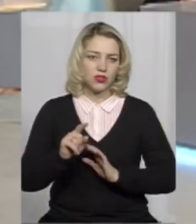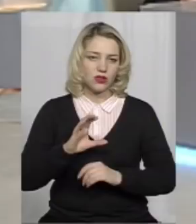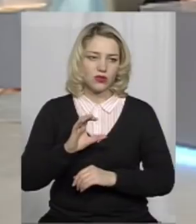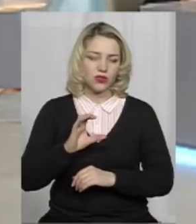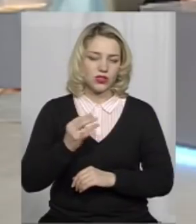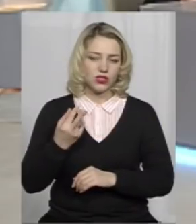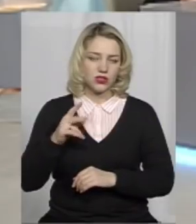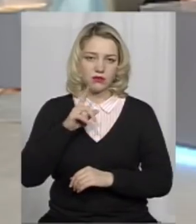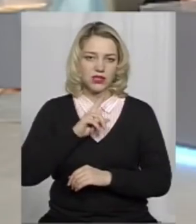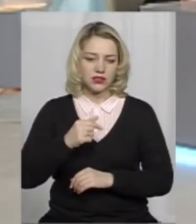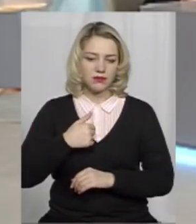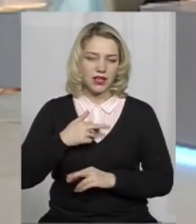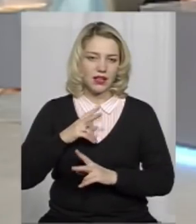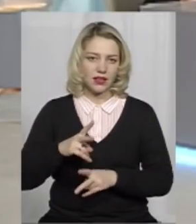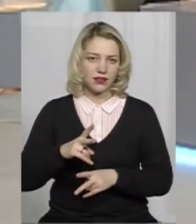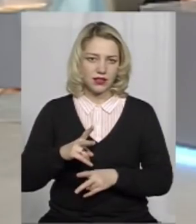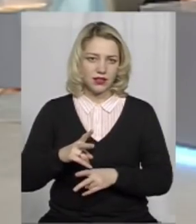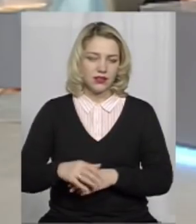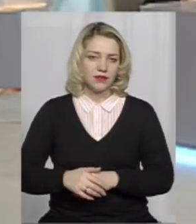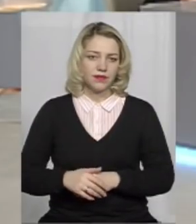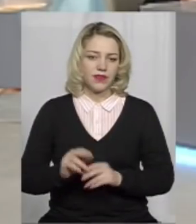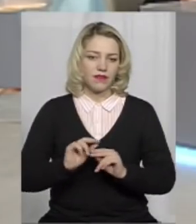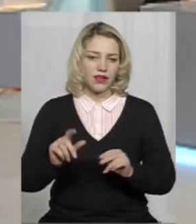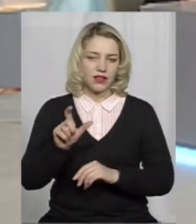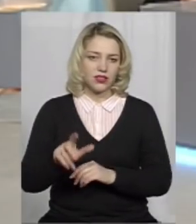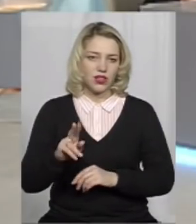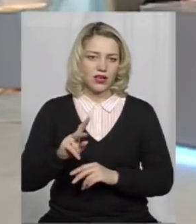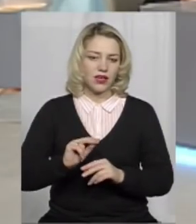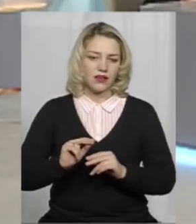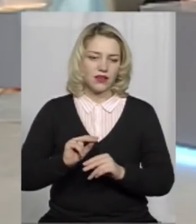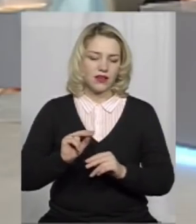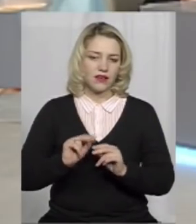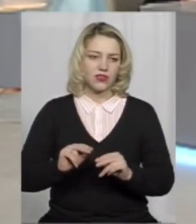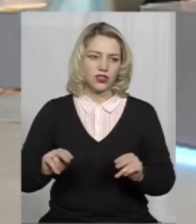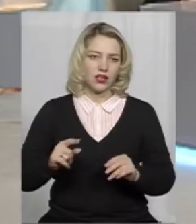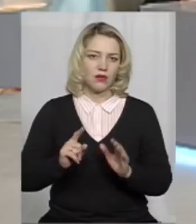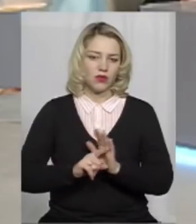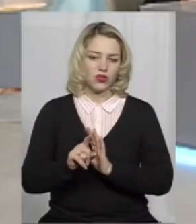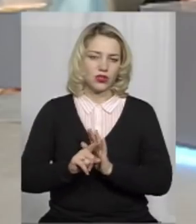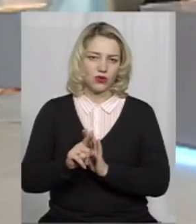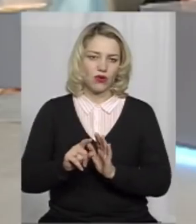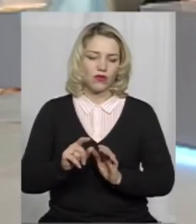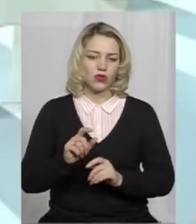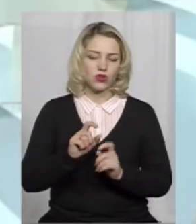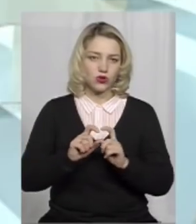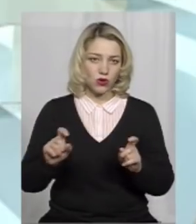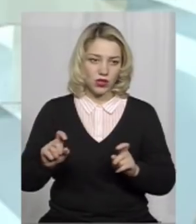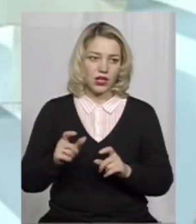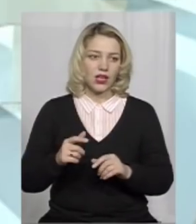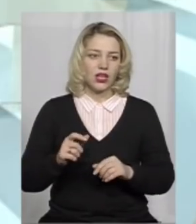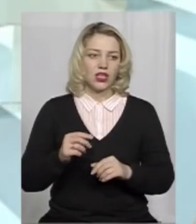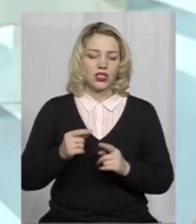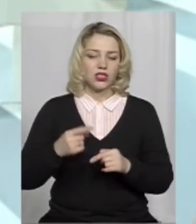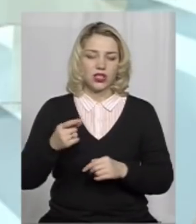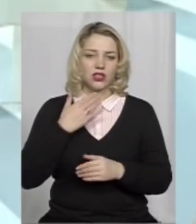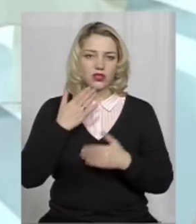місяця мене як викладача, як вчителя початкової школи в першу чергу через певне